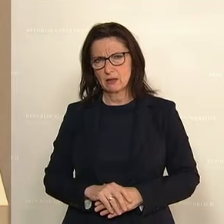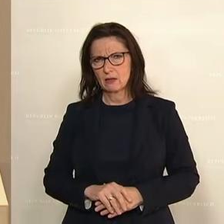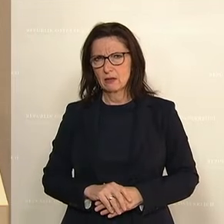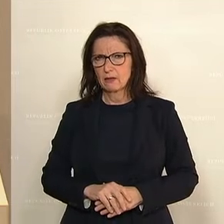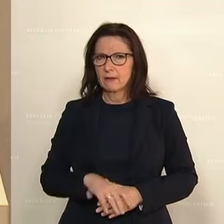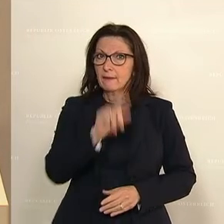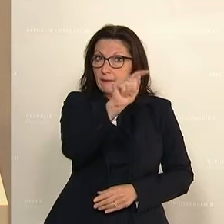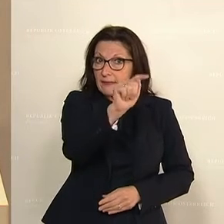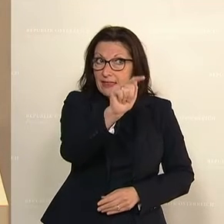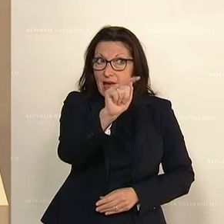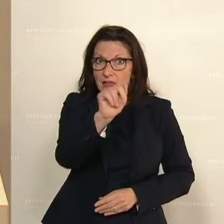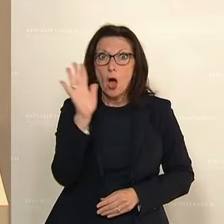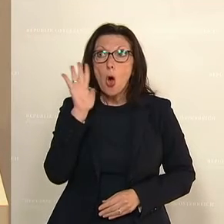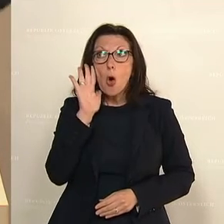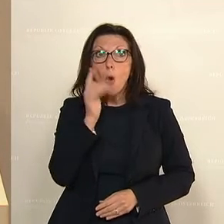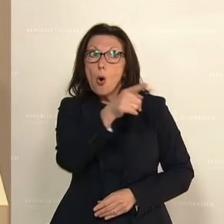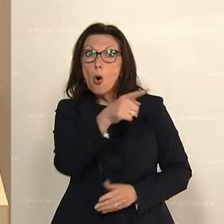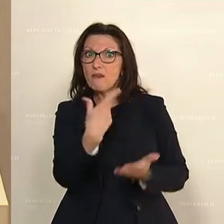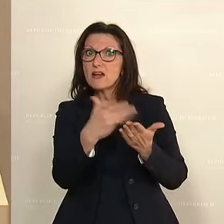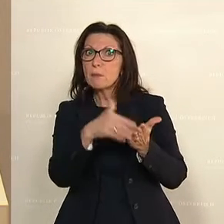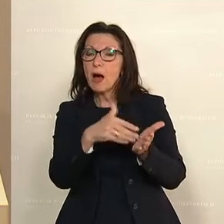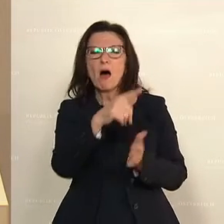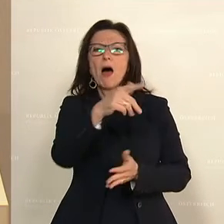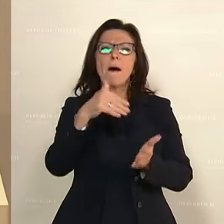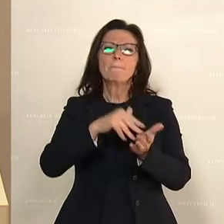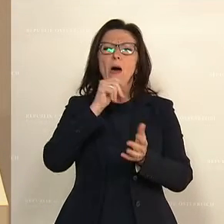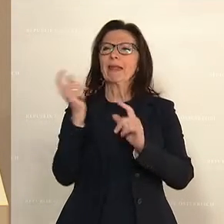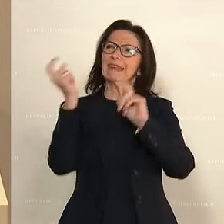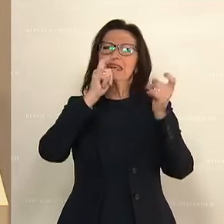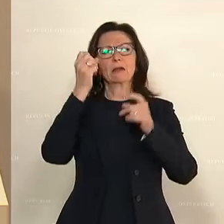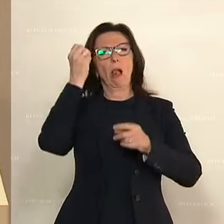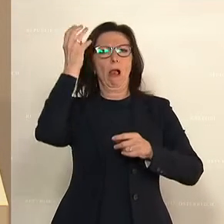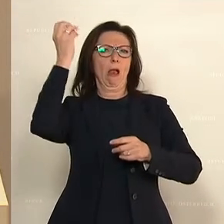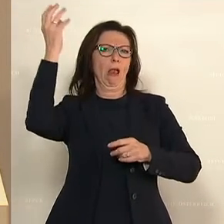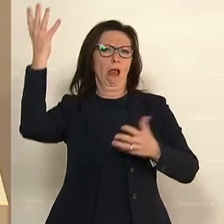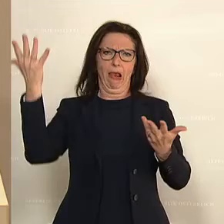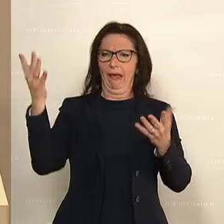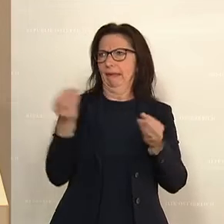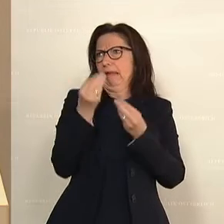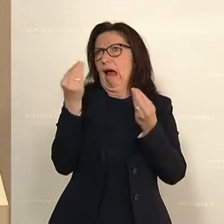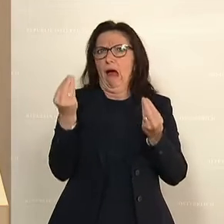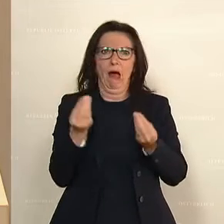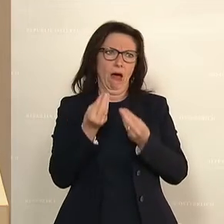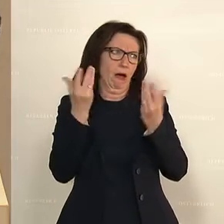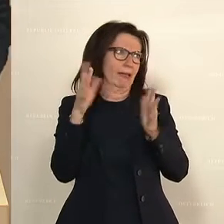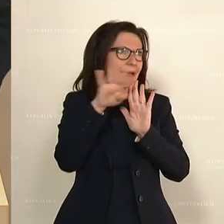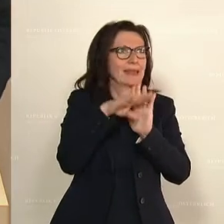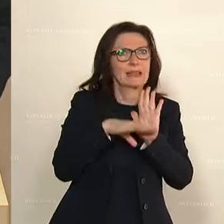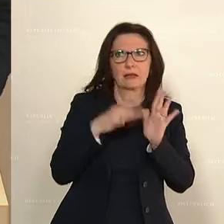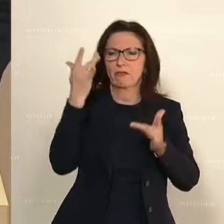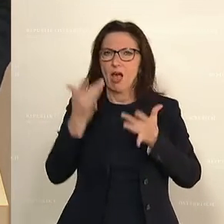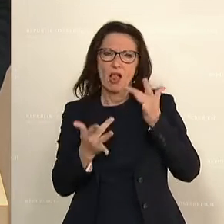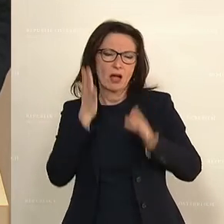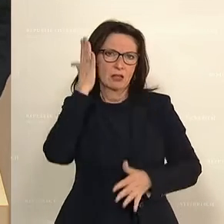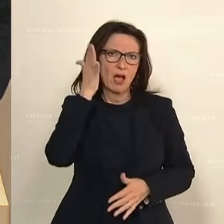dort, dort soll man hinhören. Die brauchen keine abstrakte Debatte über irgendwelche Gesetze, die vielleicht